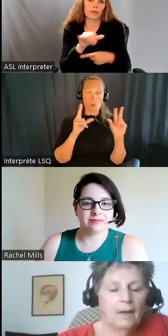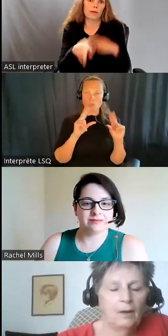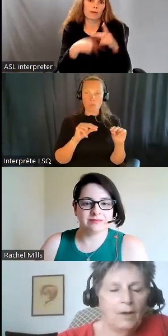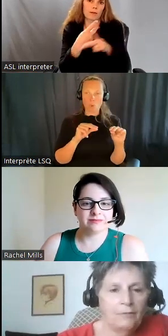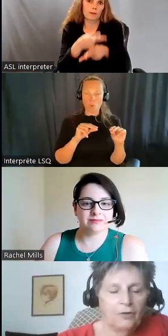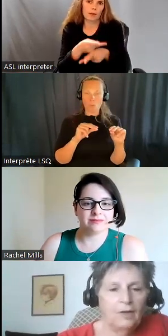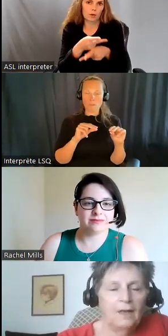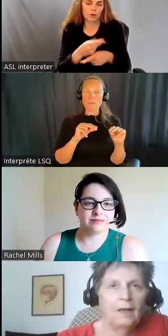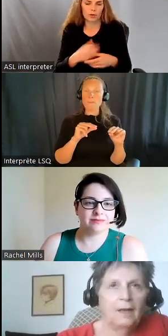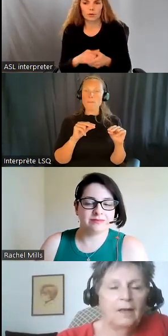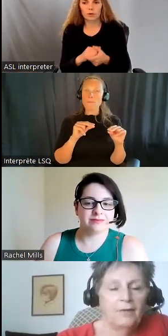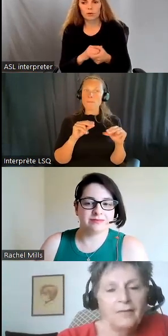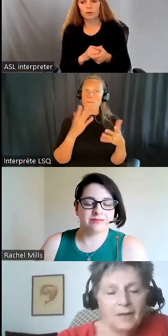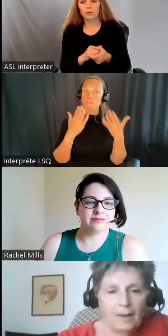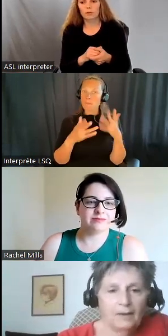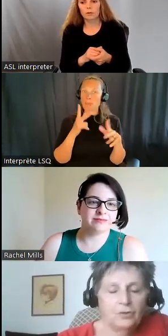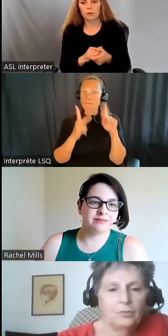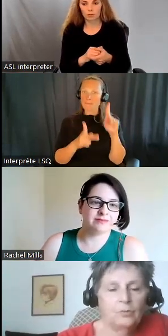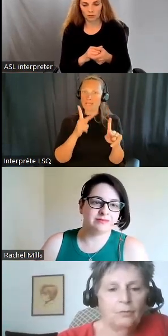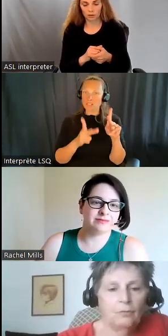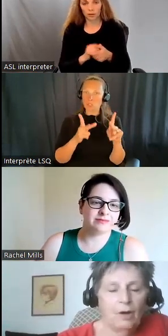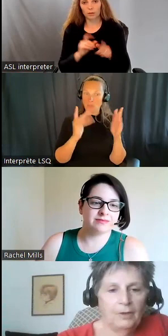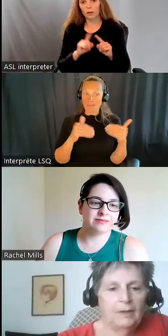Les gens ont probablement besoin de soins-là, mais